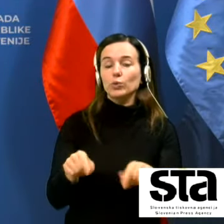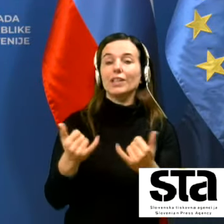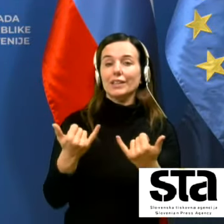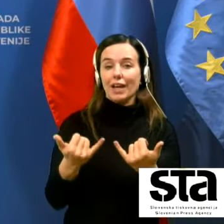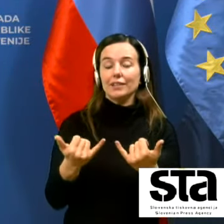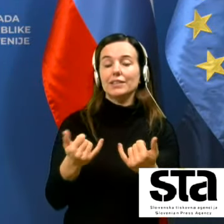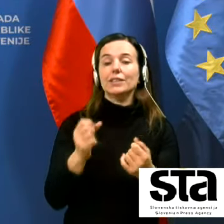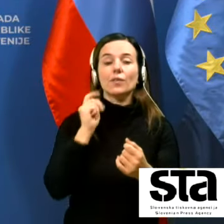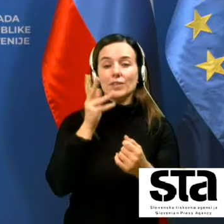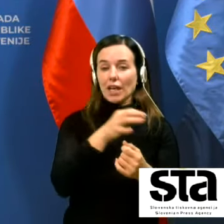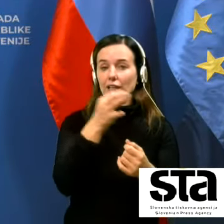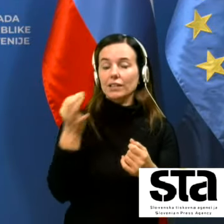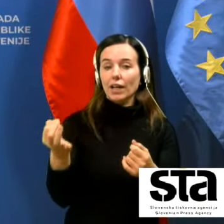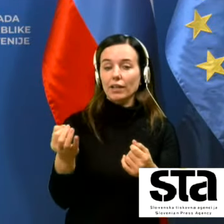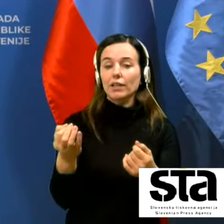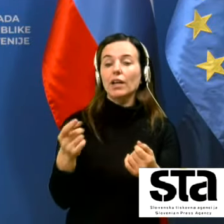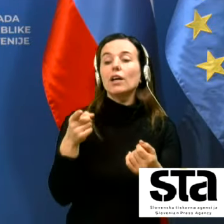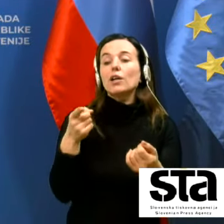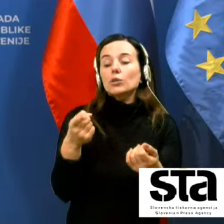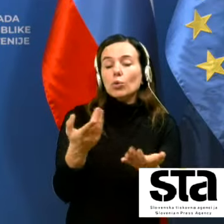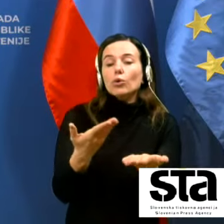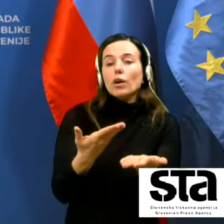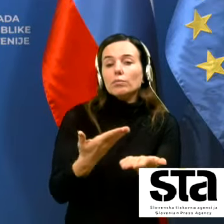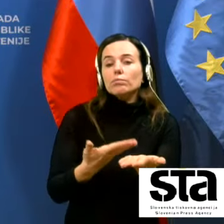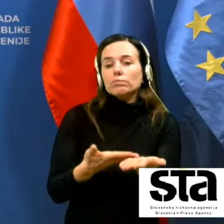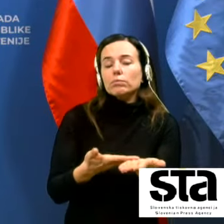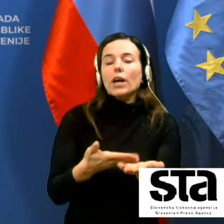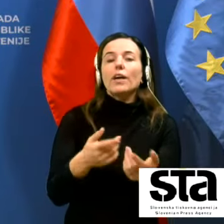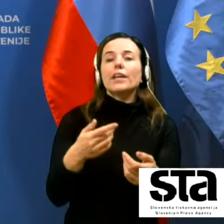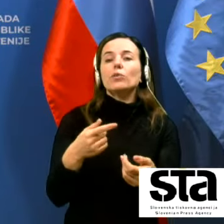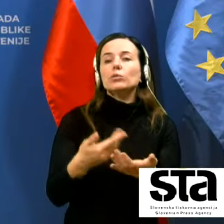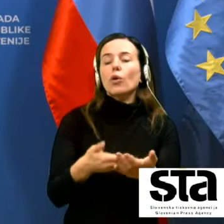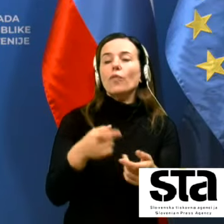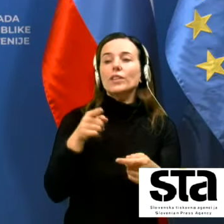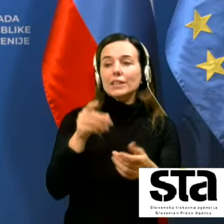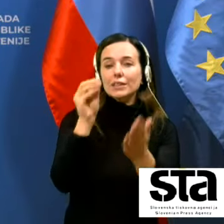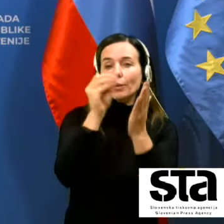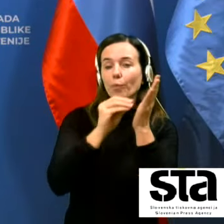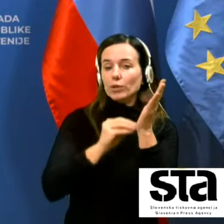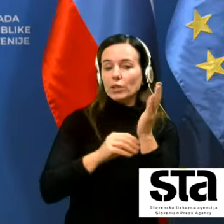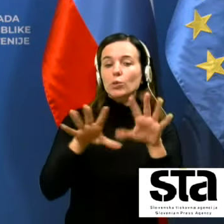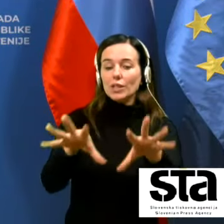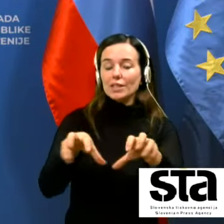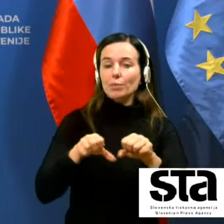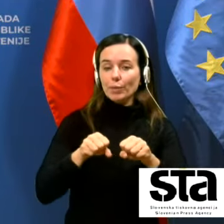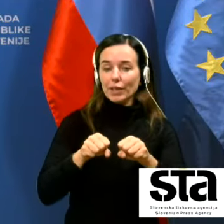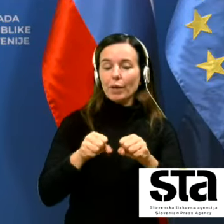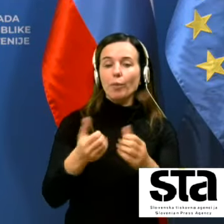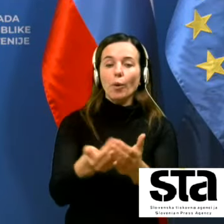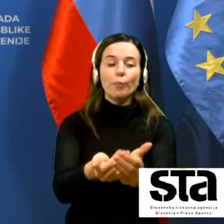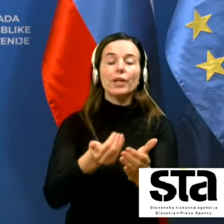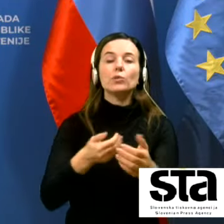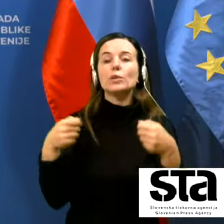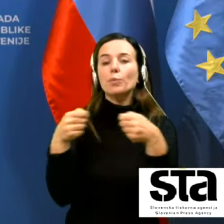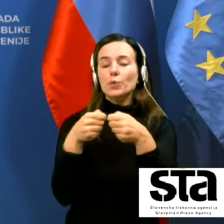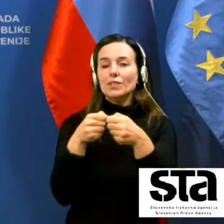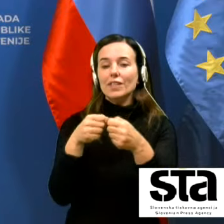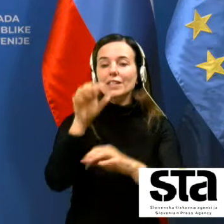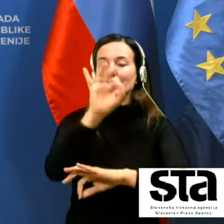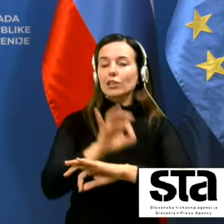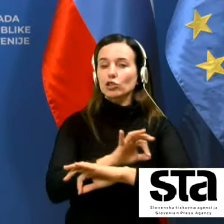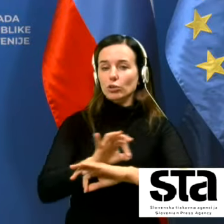in vsak dan temeljijo na osnovi podatkov ki jih mi zbiramo predvsem v zvezi za